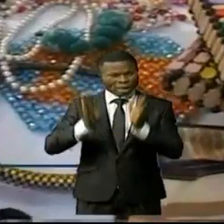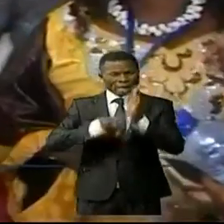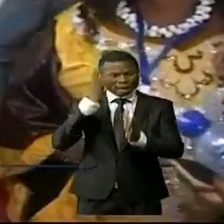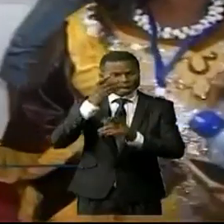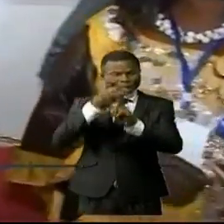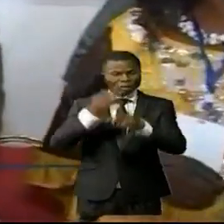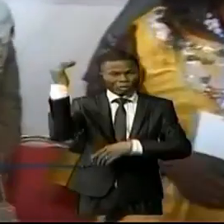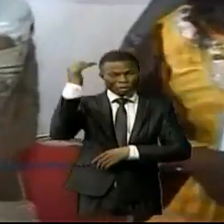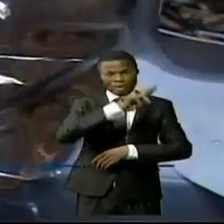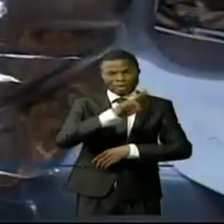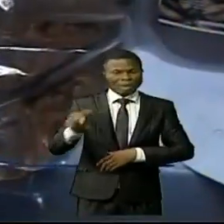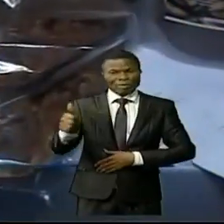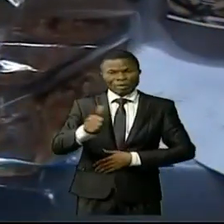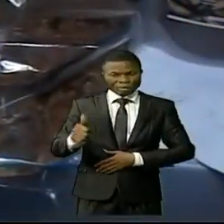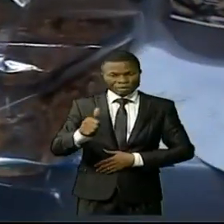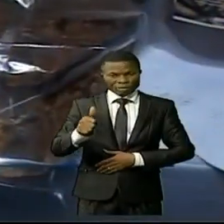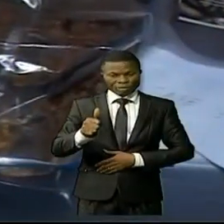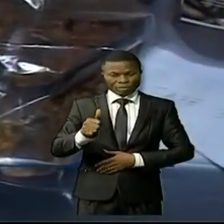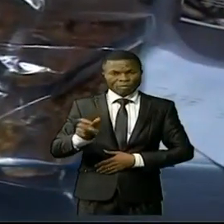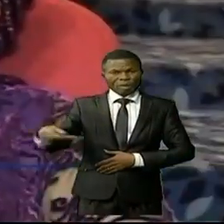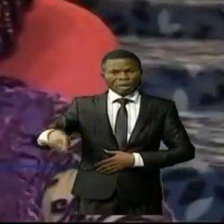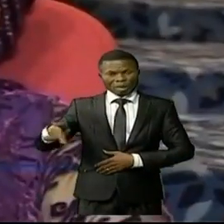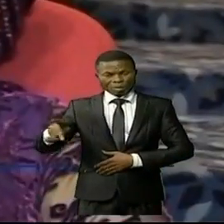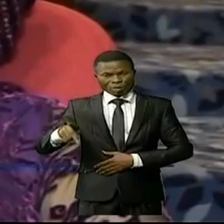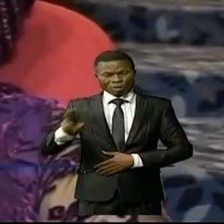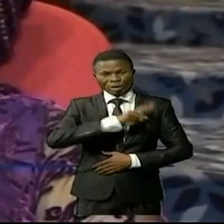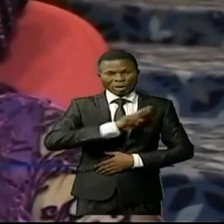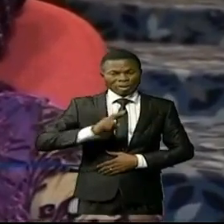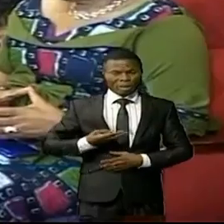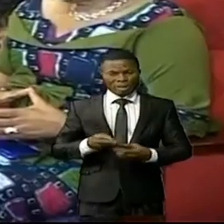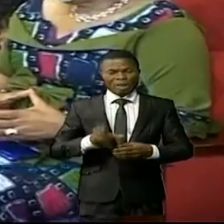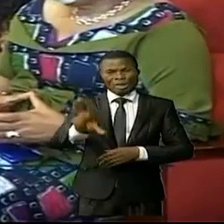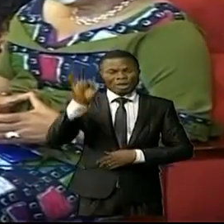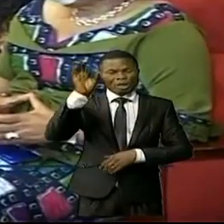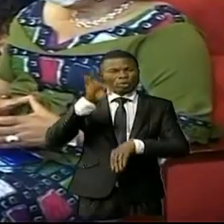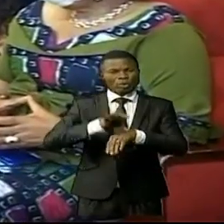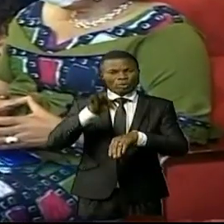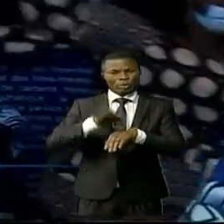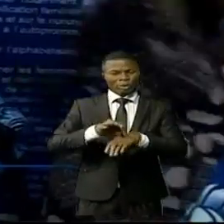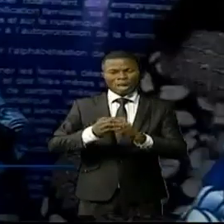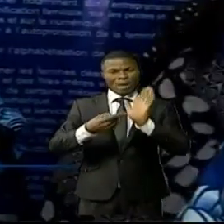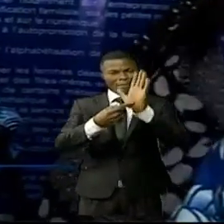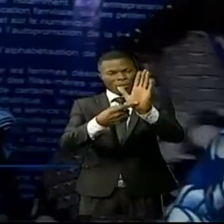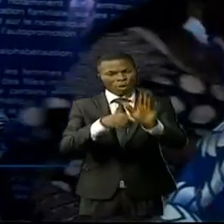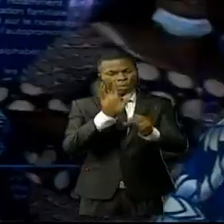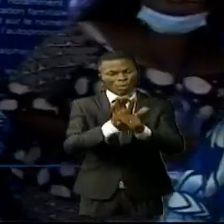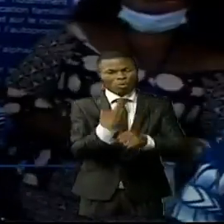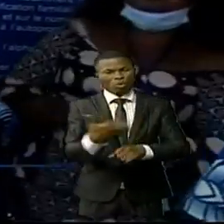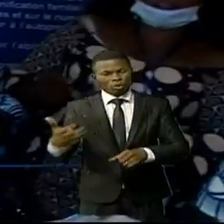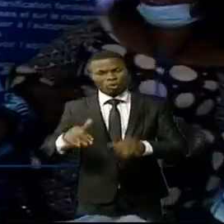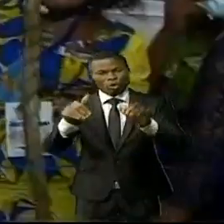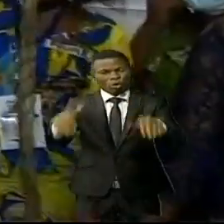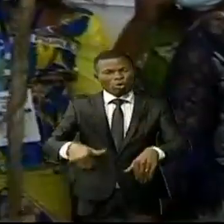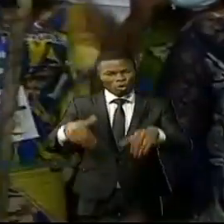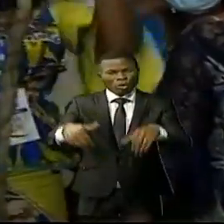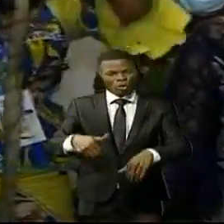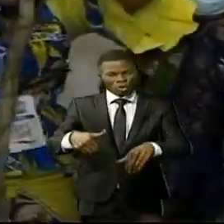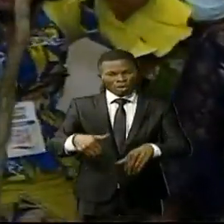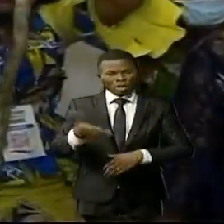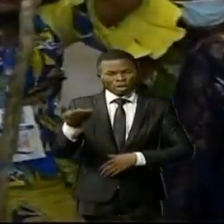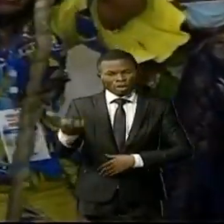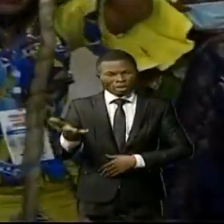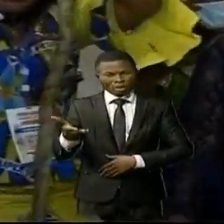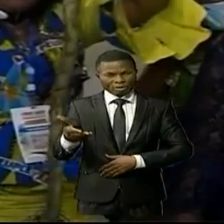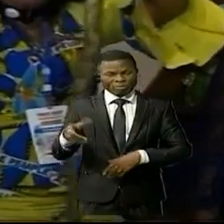décembre 2021 les provinces de la RDC ont saisi l'occasion pour exposer divers produits made in DRC